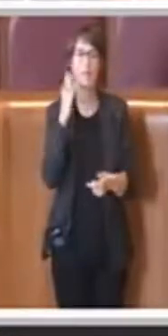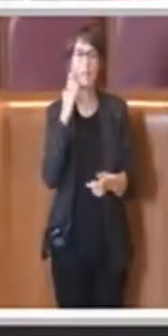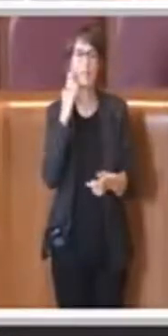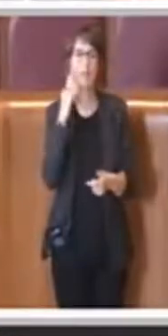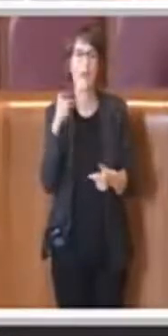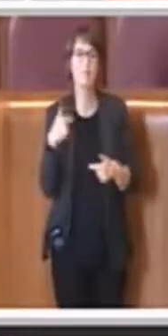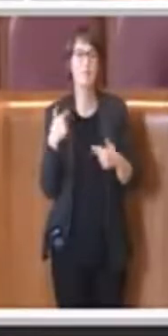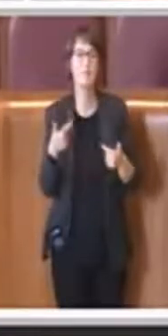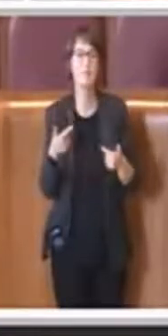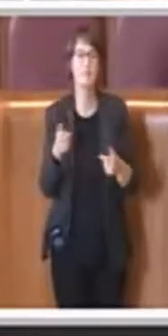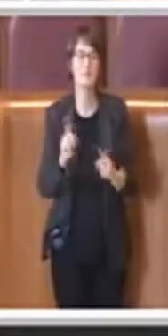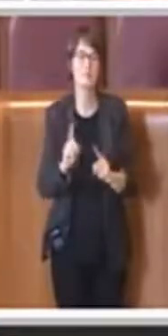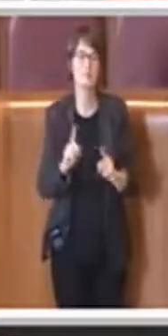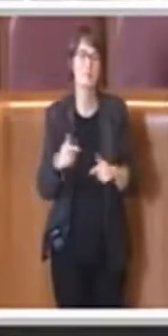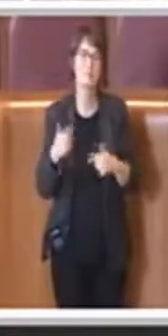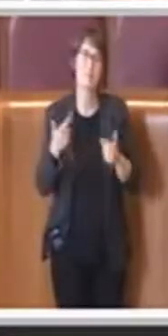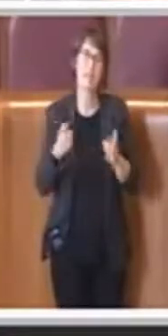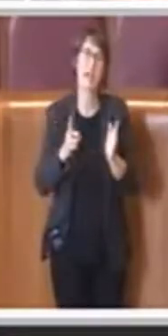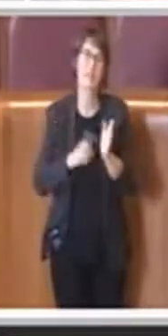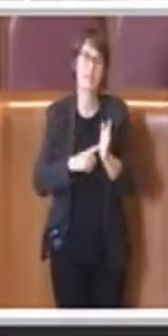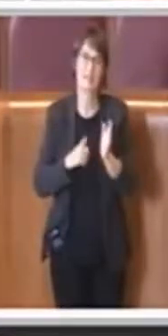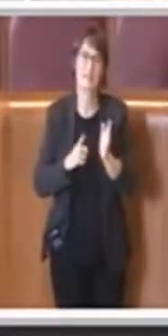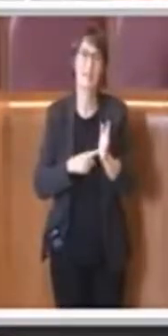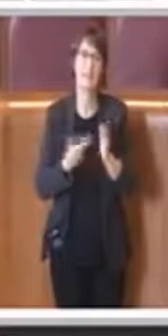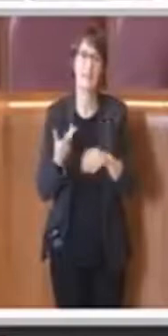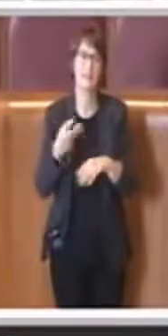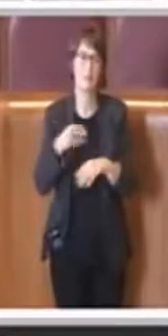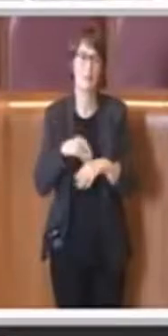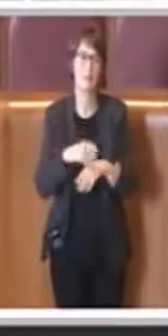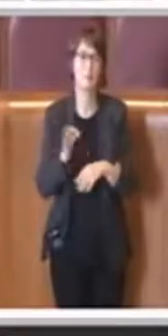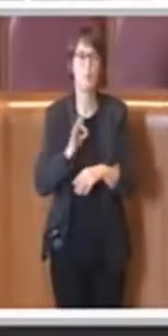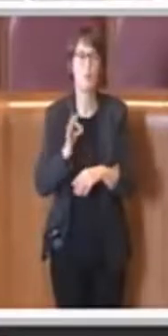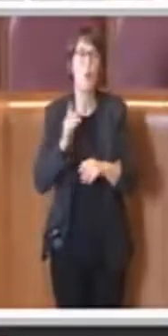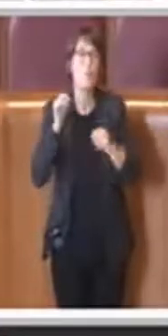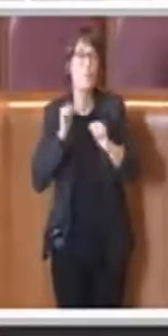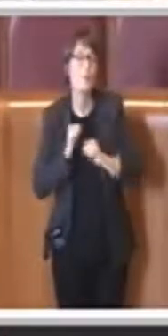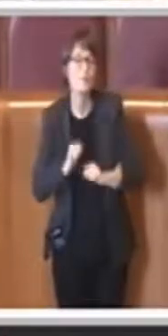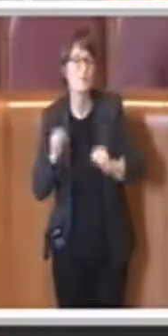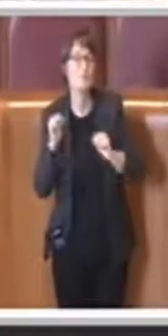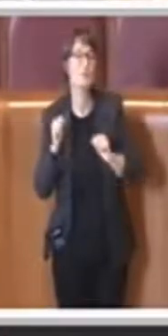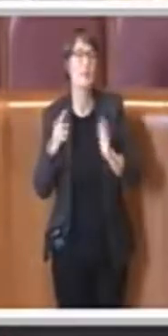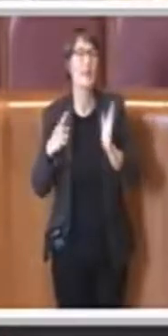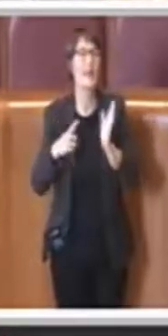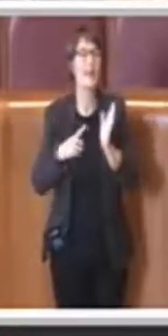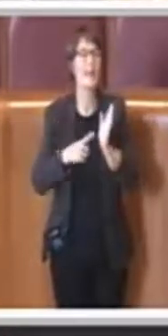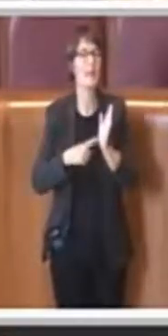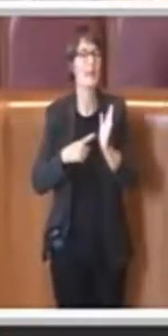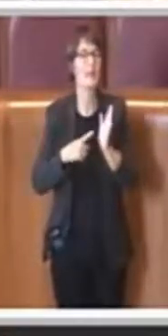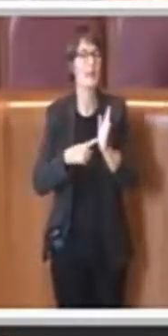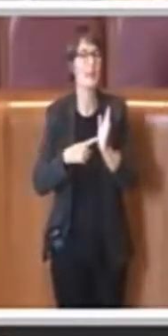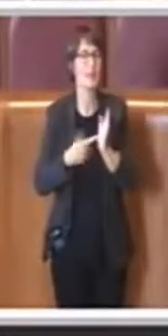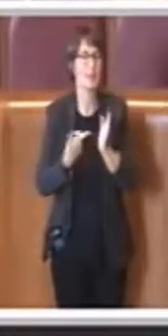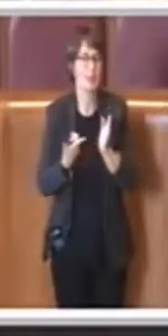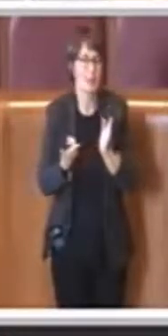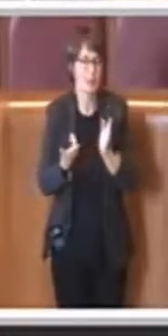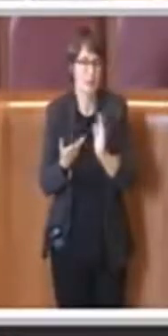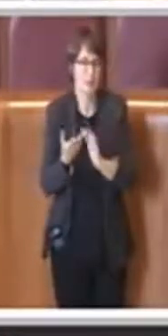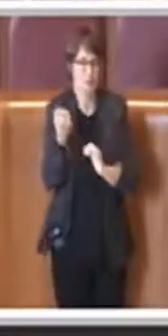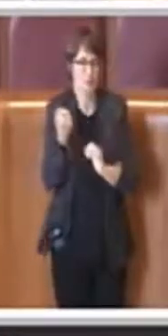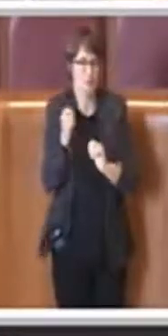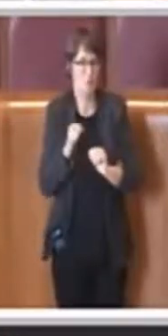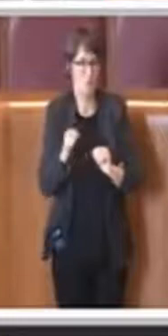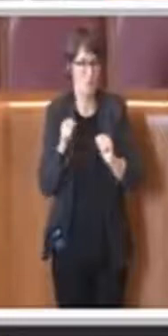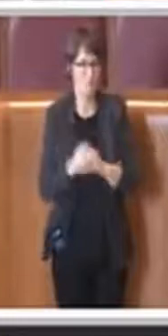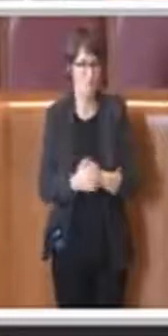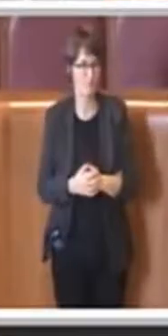si darà la possibilità di esercitarli questi nuovi diritti. Ripeto, quindi di non vedere